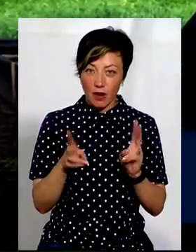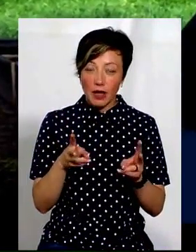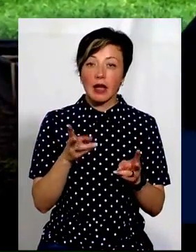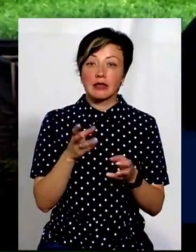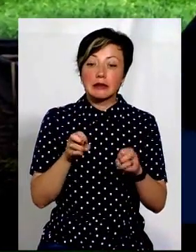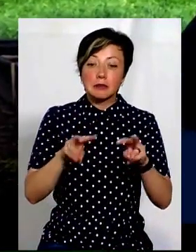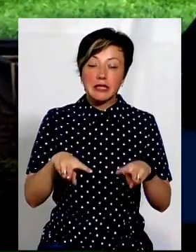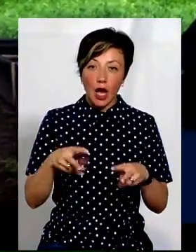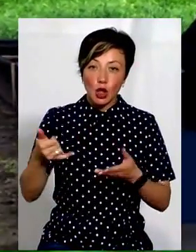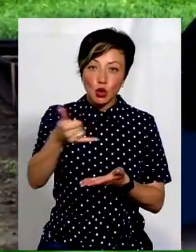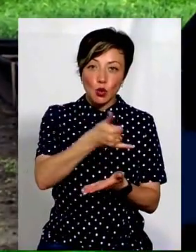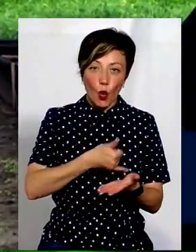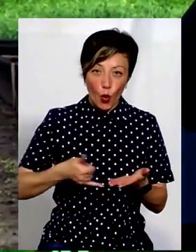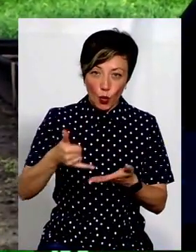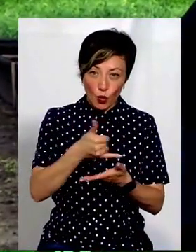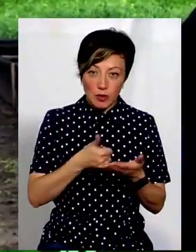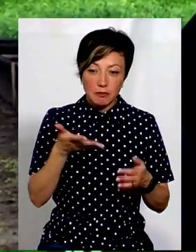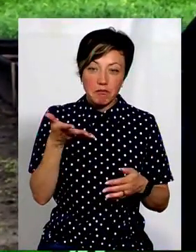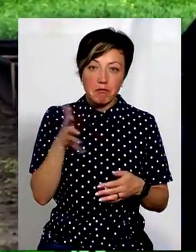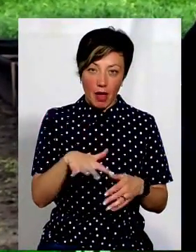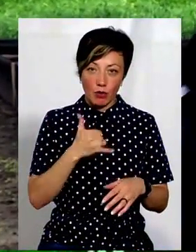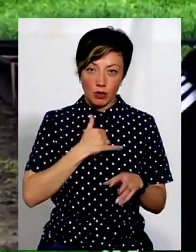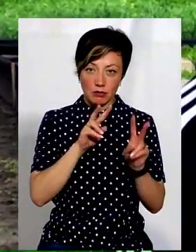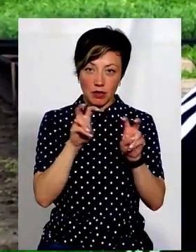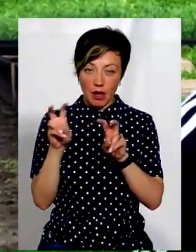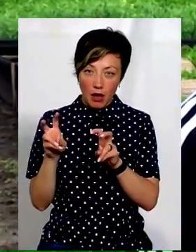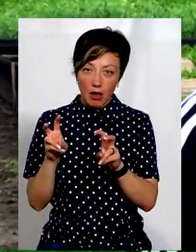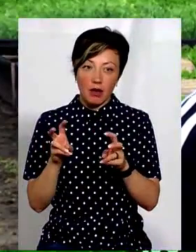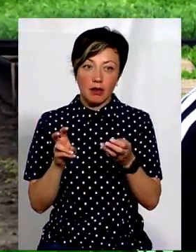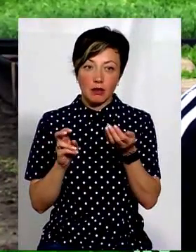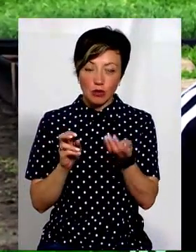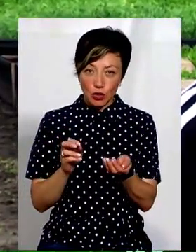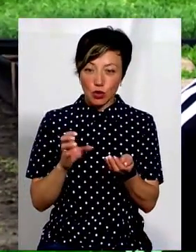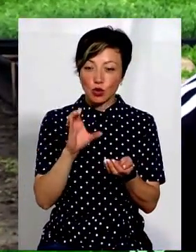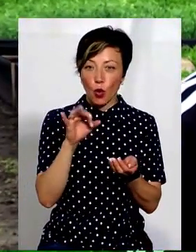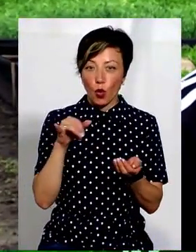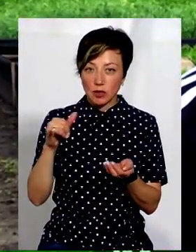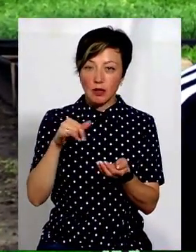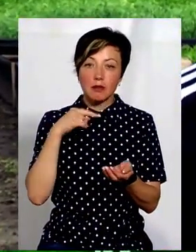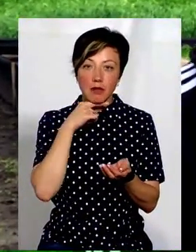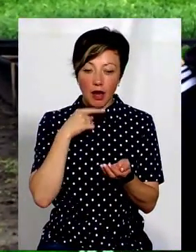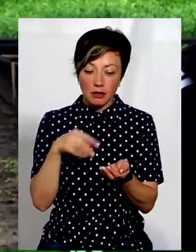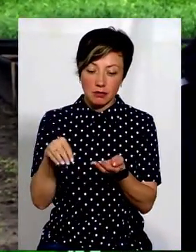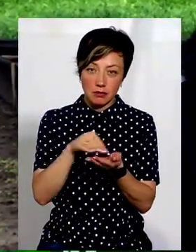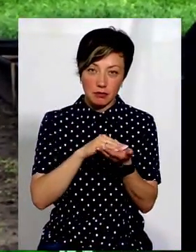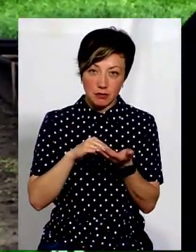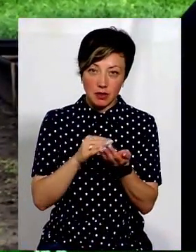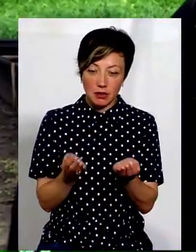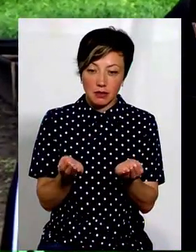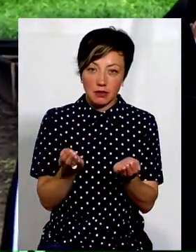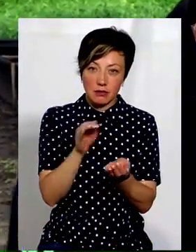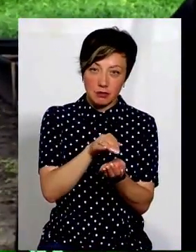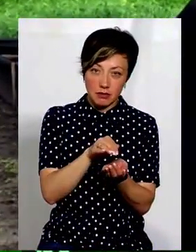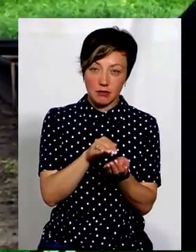і йде процес фарширування, тобто ложиться трошечки соусу, м'ясо равлика і знов це закривається